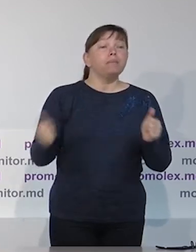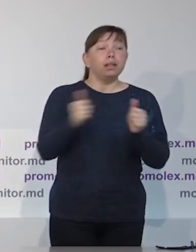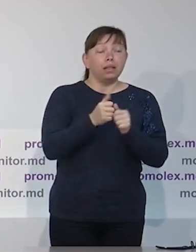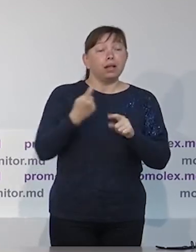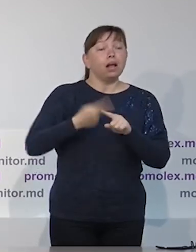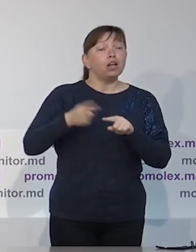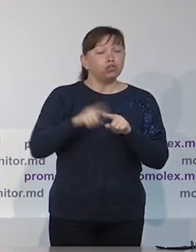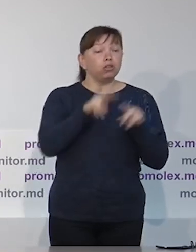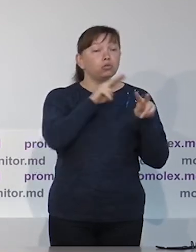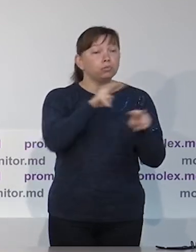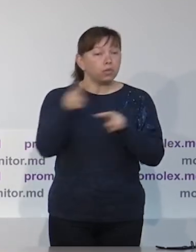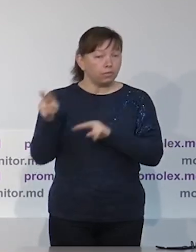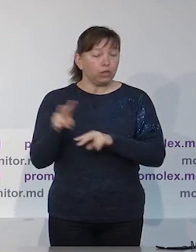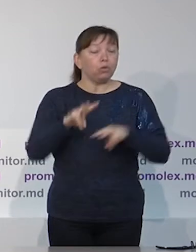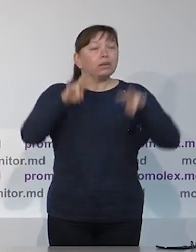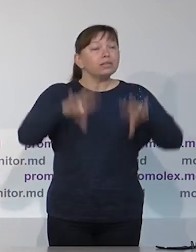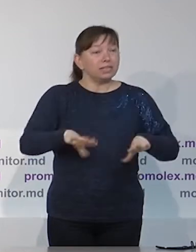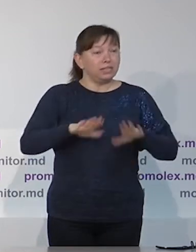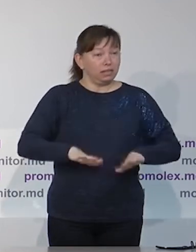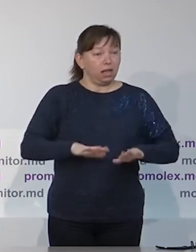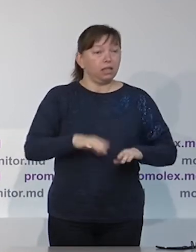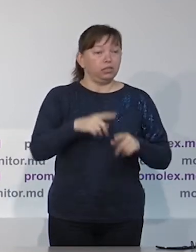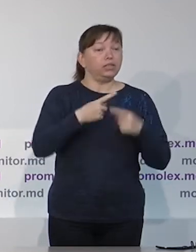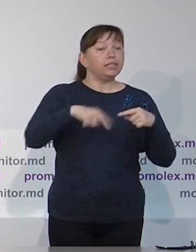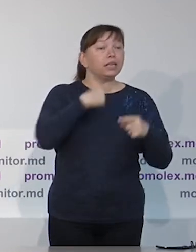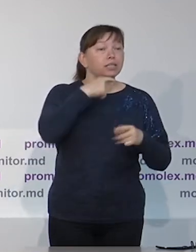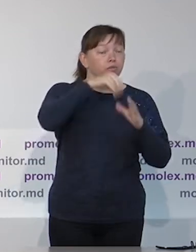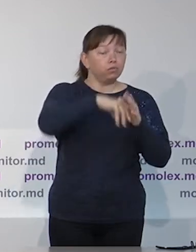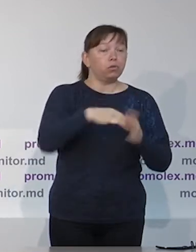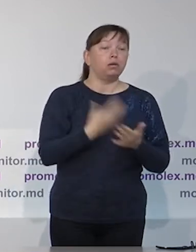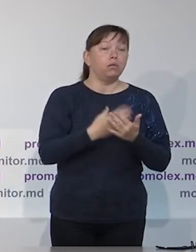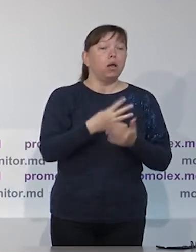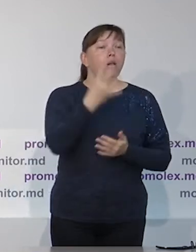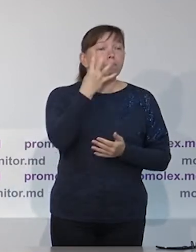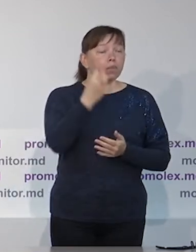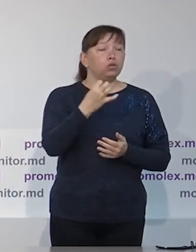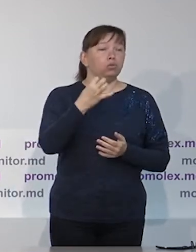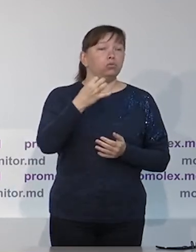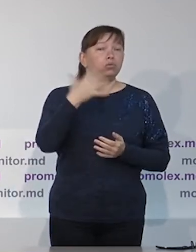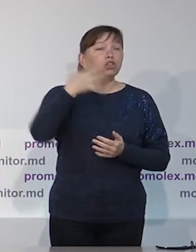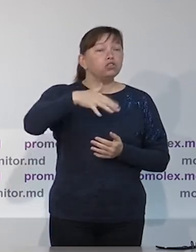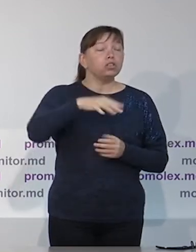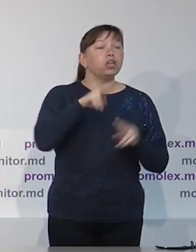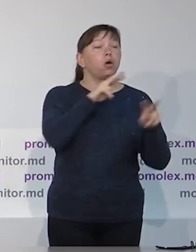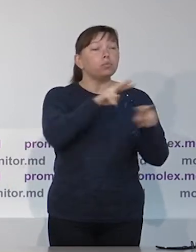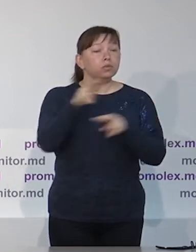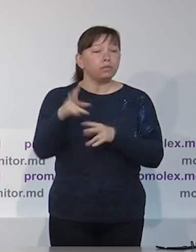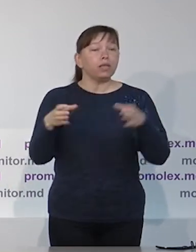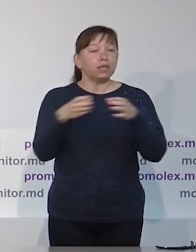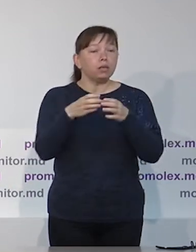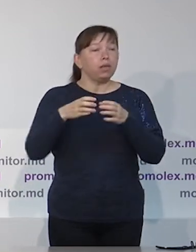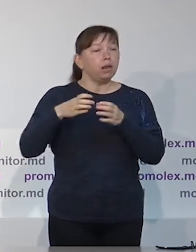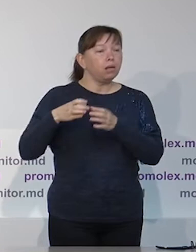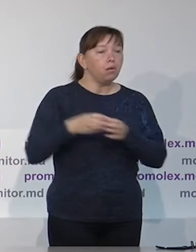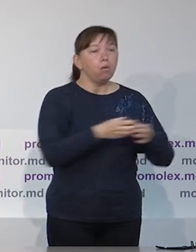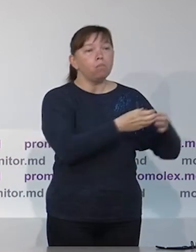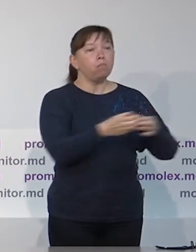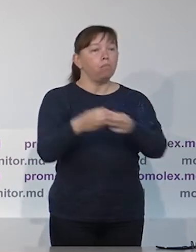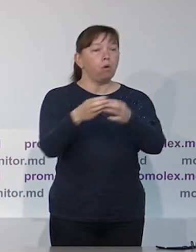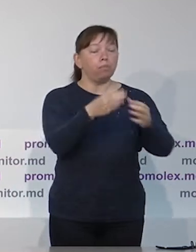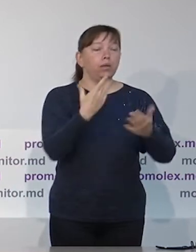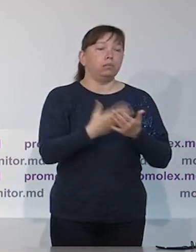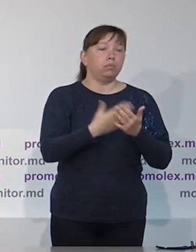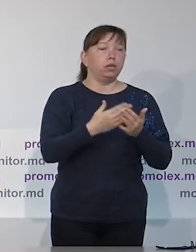Также, помимо этих наблюдателей, закрепленных за участками, у нас будет еще 140 наблюдателей в